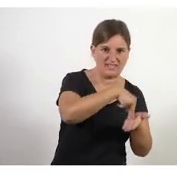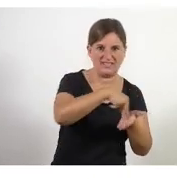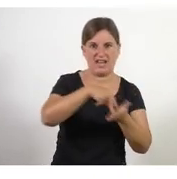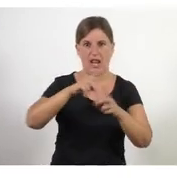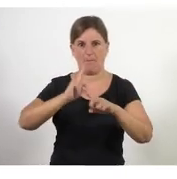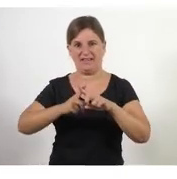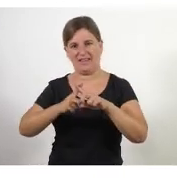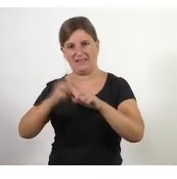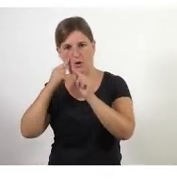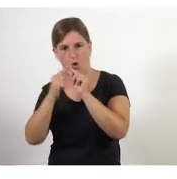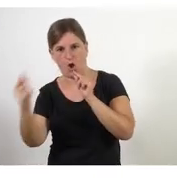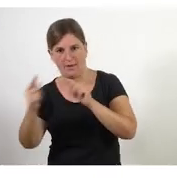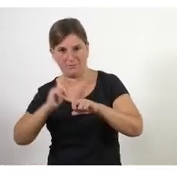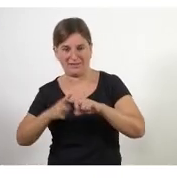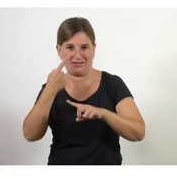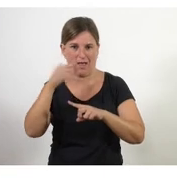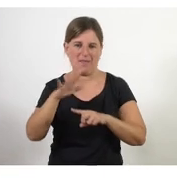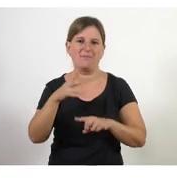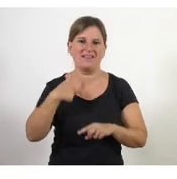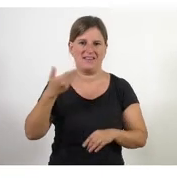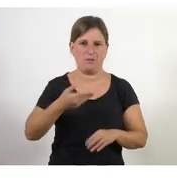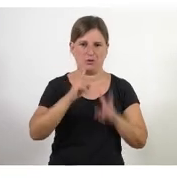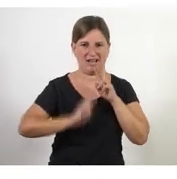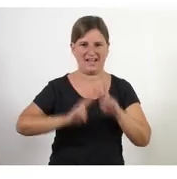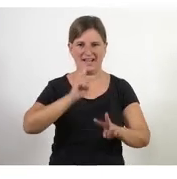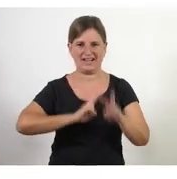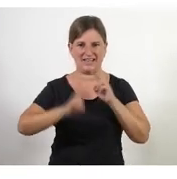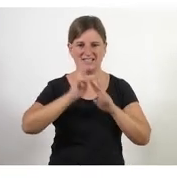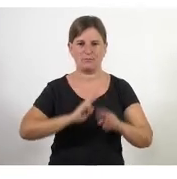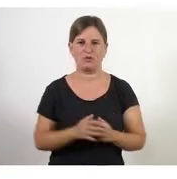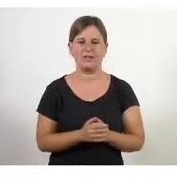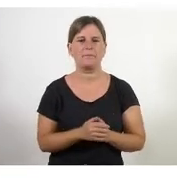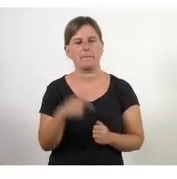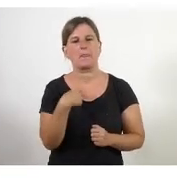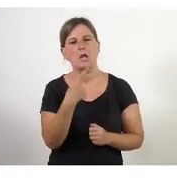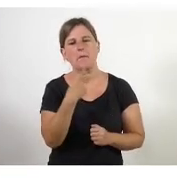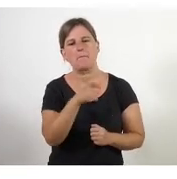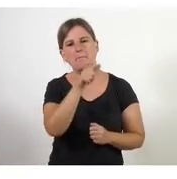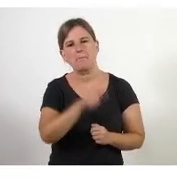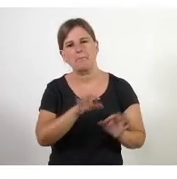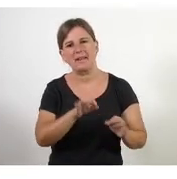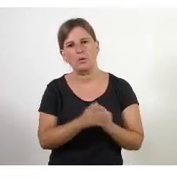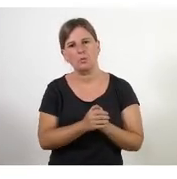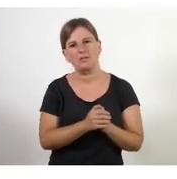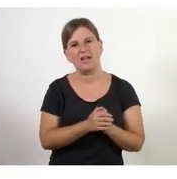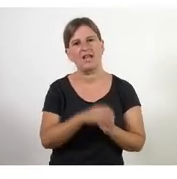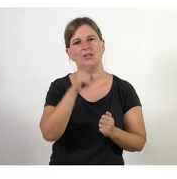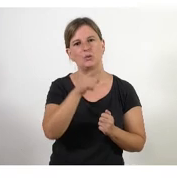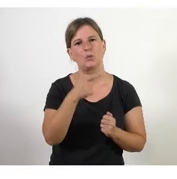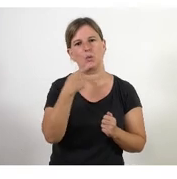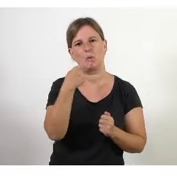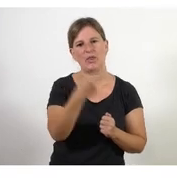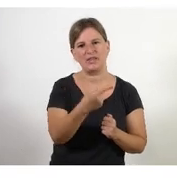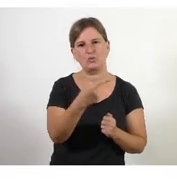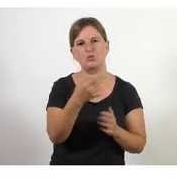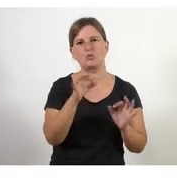ens ajudaran molt les vostres respostes Mira les meves preguntes quan tu parlaves dels socis de les